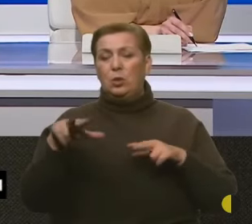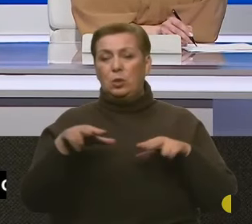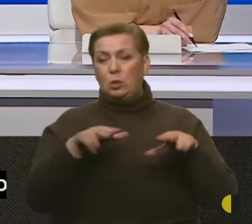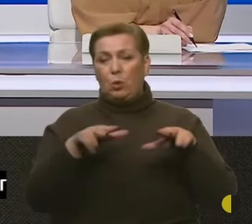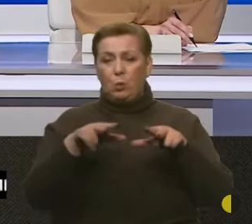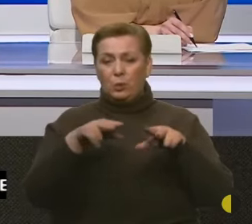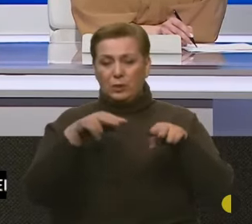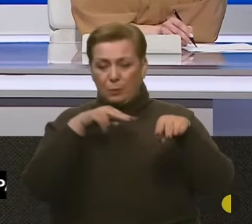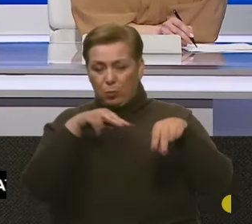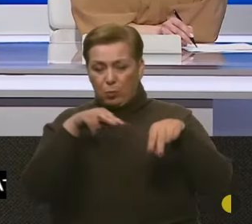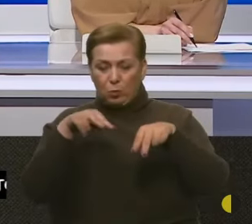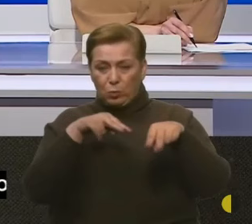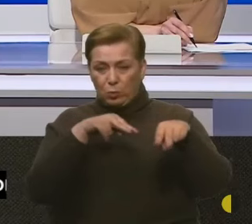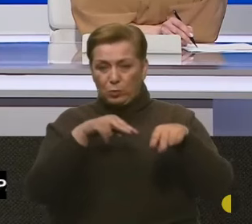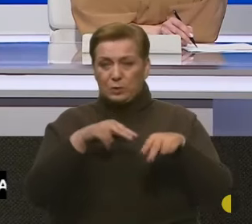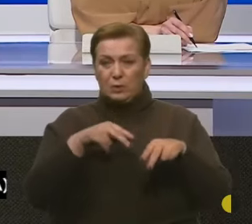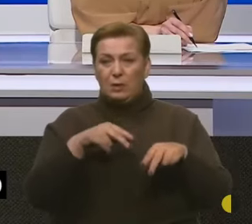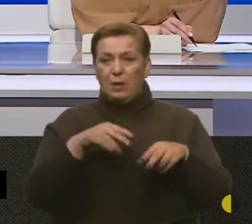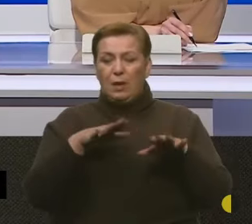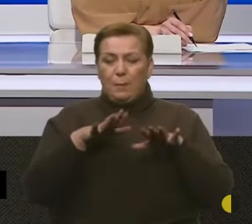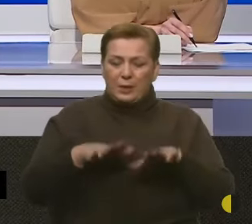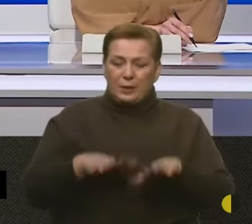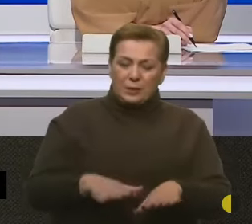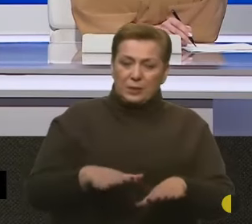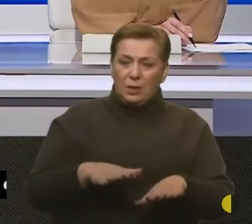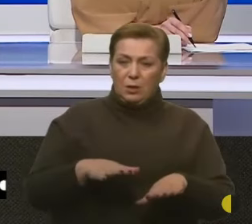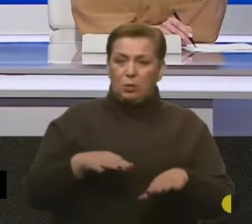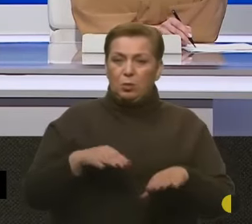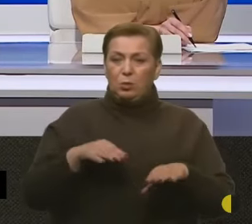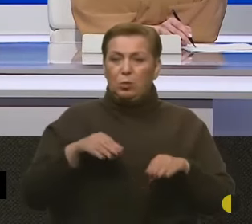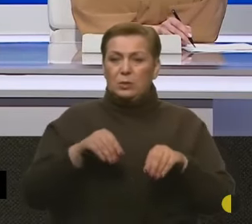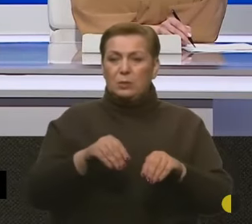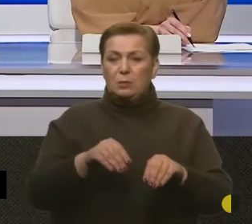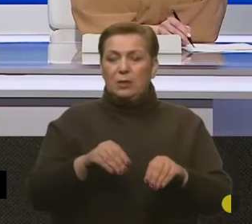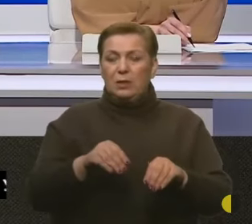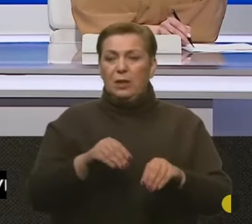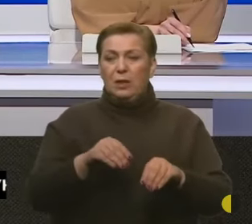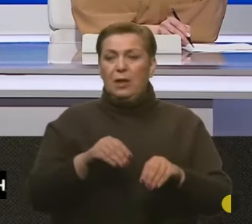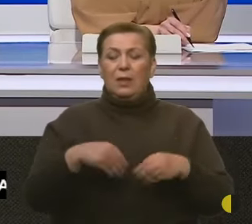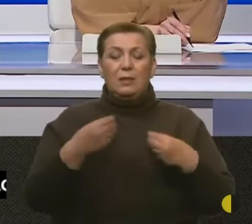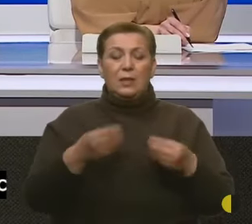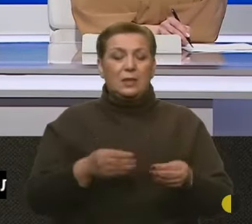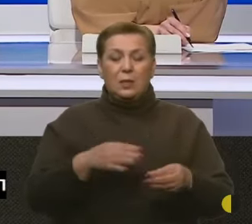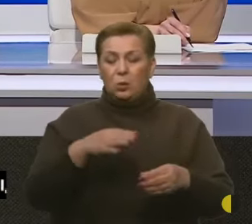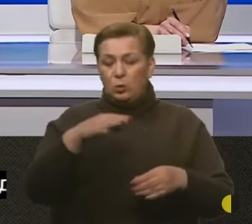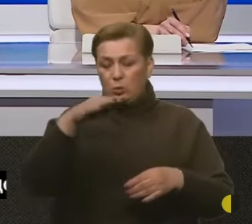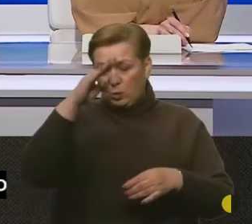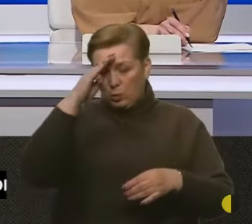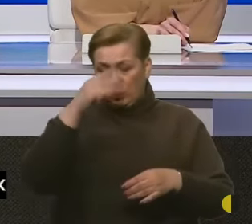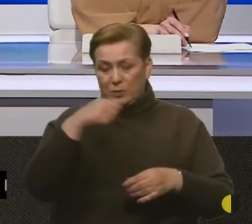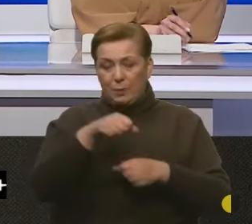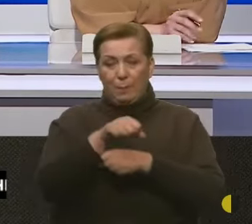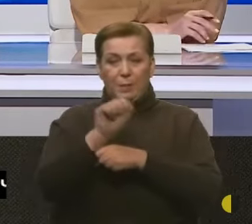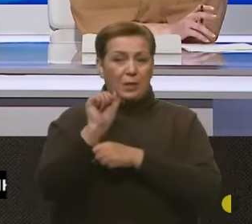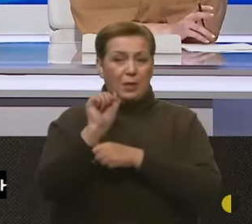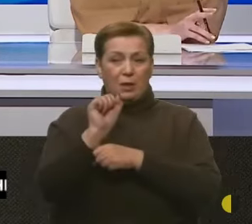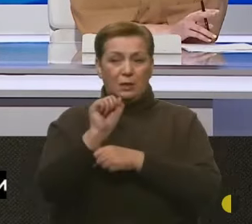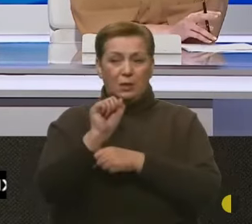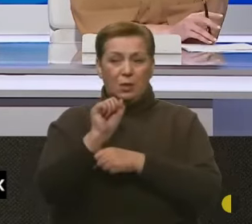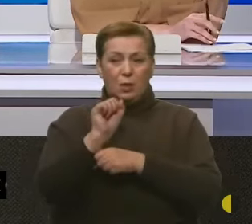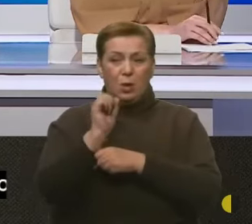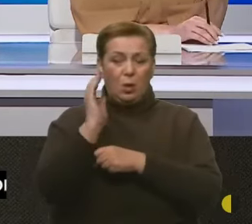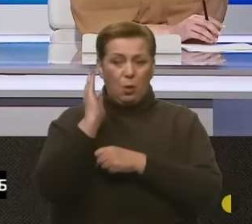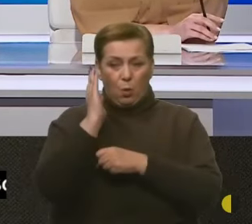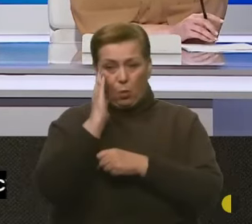піхотою, притискають до землі. Намагання просто не дати нашим хлопцям підняти голову, відповідно, щоб вони не бачили